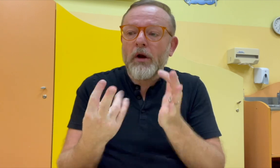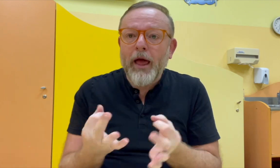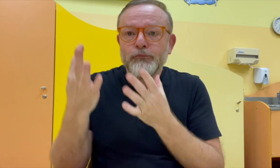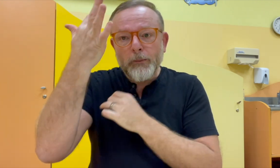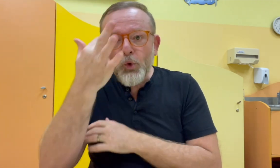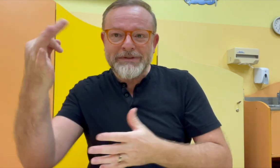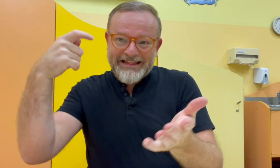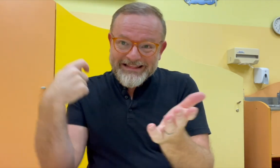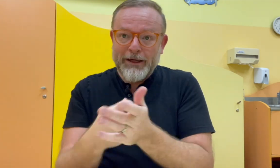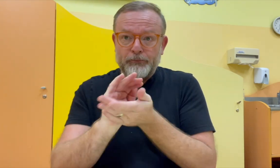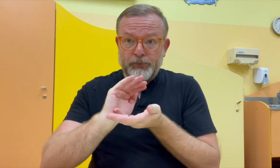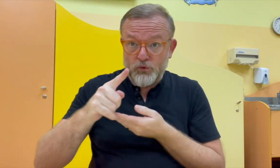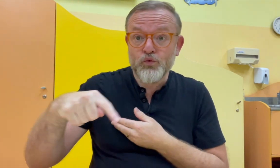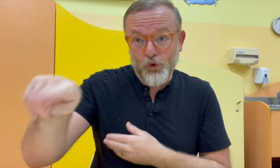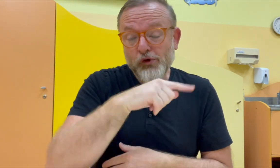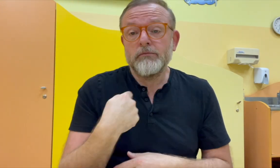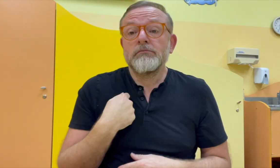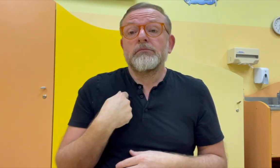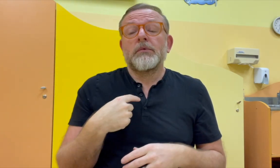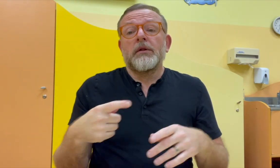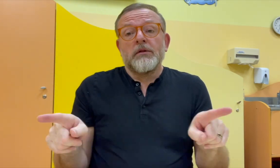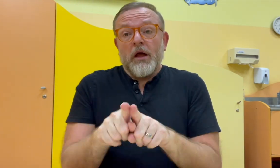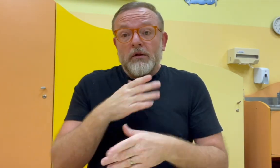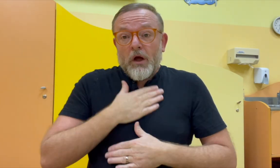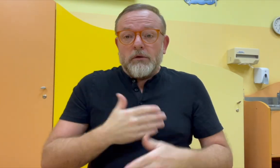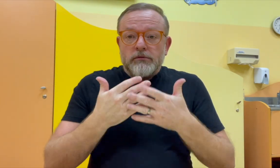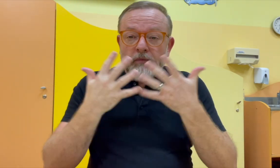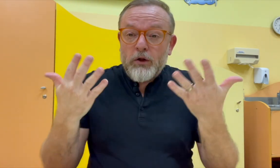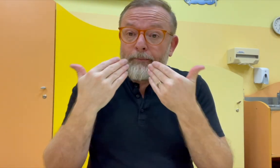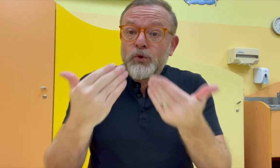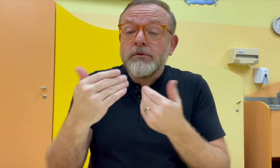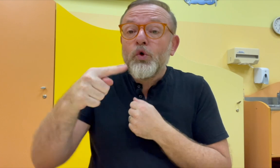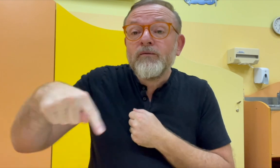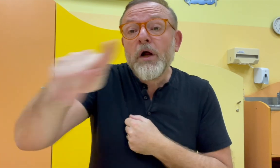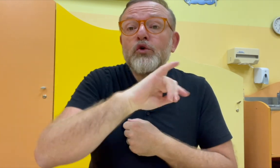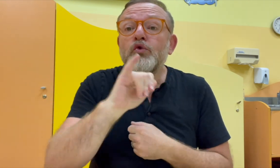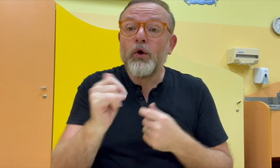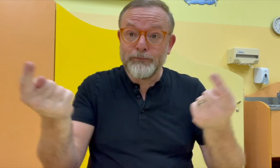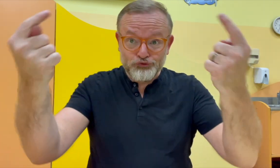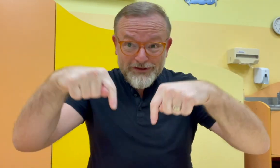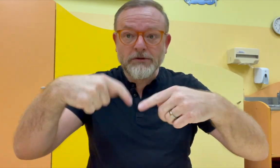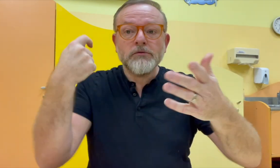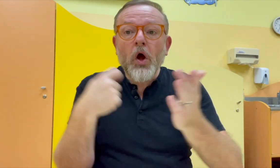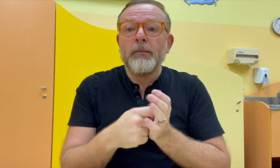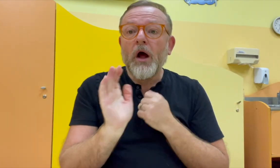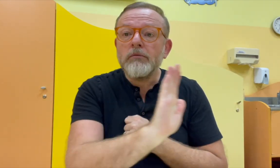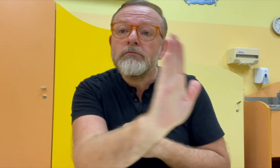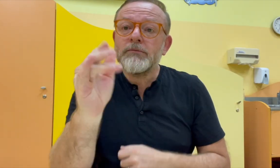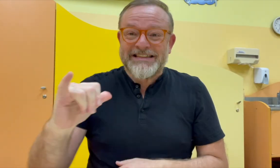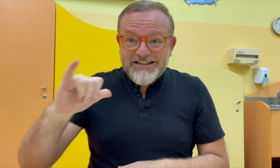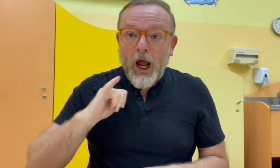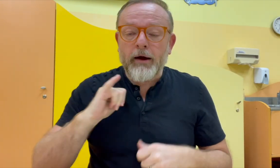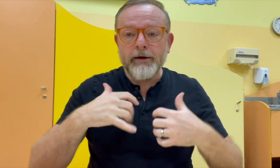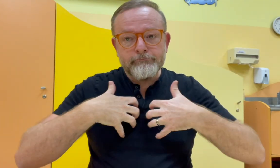Takže jsem rád, že NPI se snaží vytvářet nové metody a nové materiály. Chtěl bych také teď